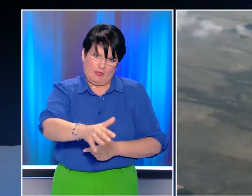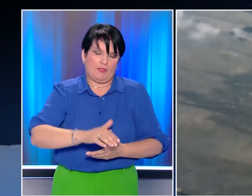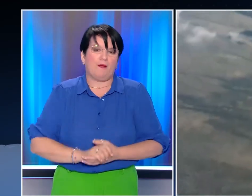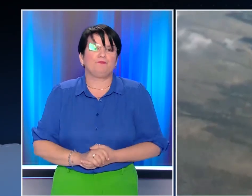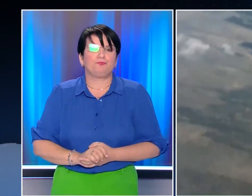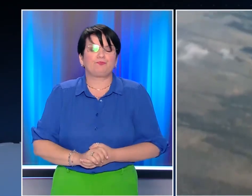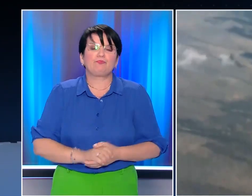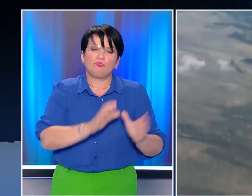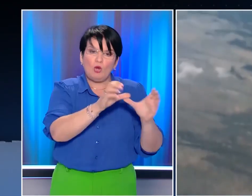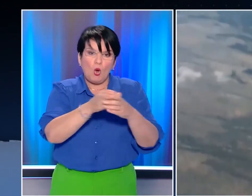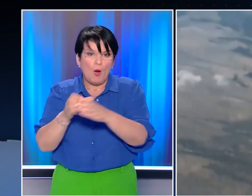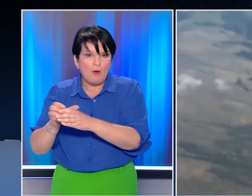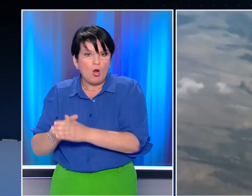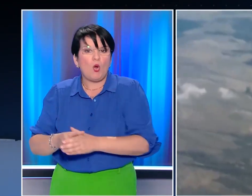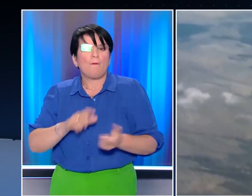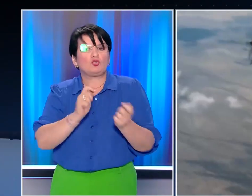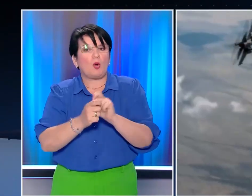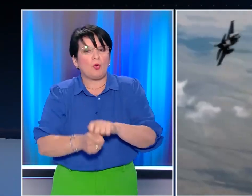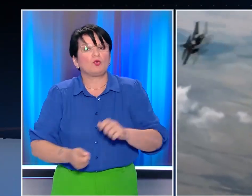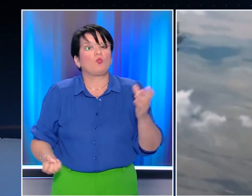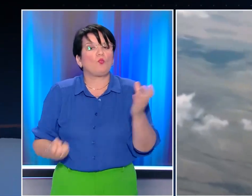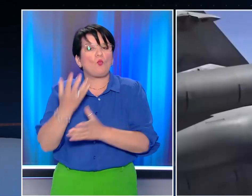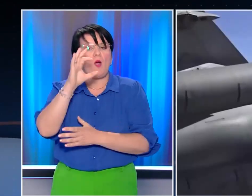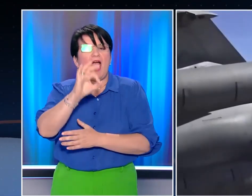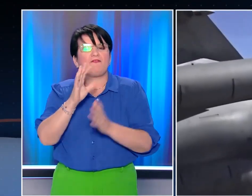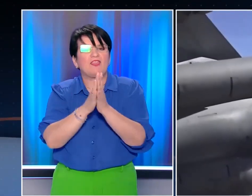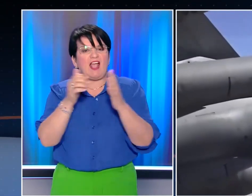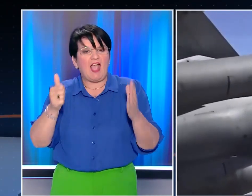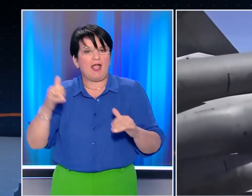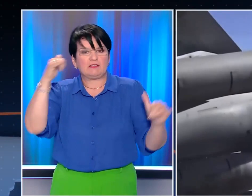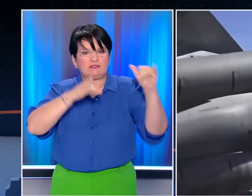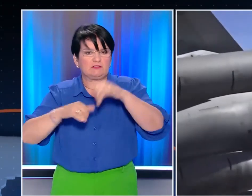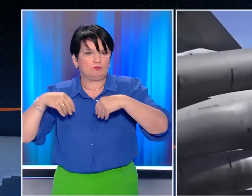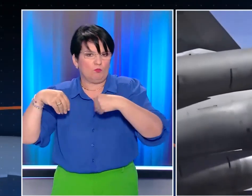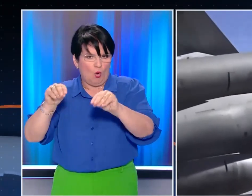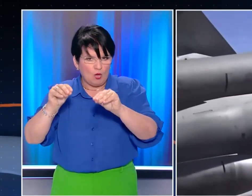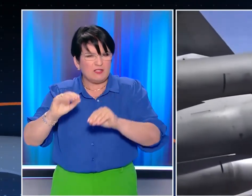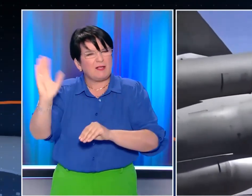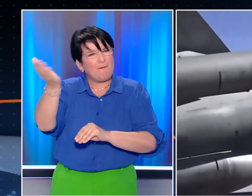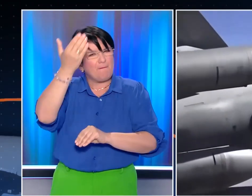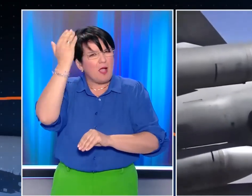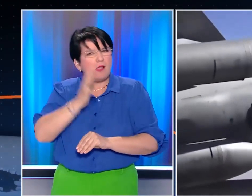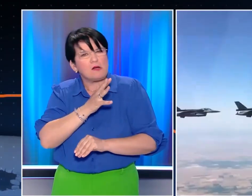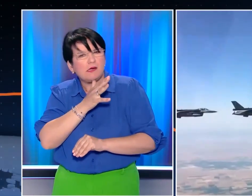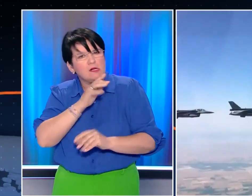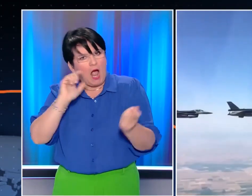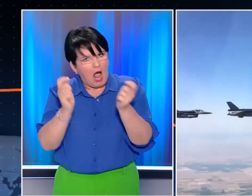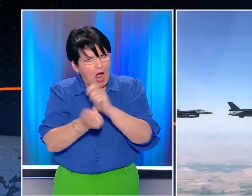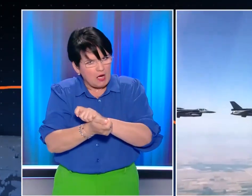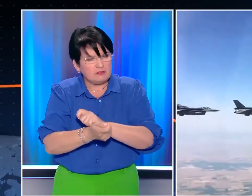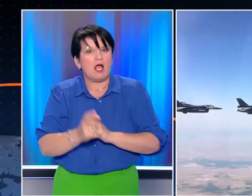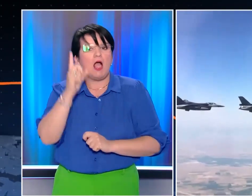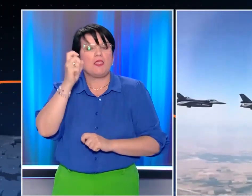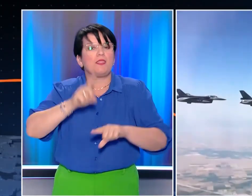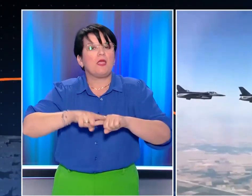Διακομματική τροπολογία μπλόκο Στην πόληση νέων Ευδεκάξης στην Τουρκία Αλλά και στον εξυγχρονισμό των παλαιότερων μαχητικών Εφόσον ψηπιστεί Κατέθεσαν